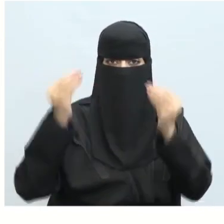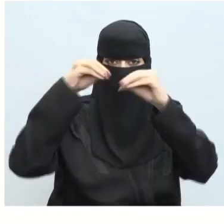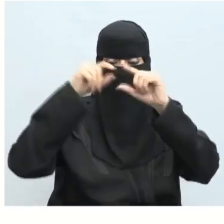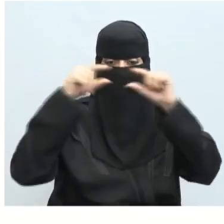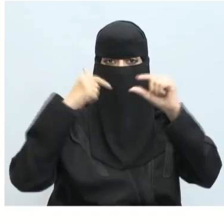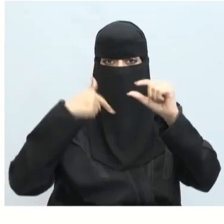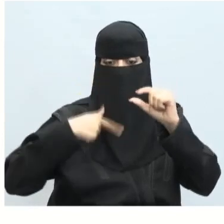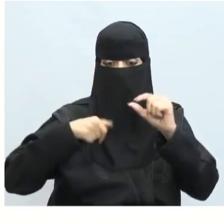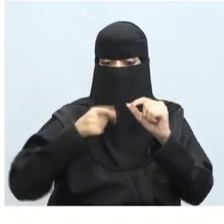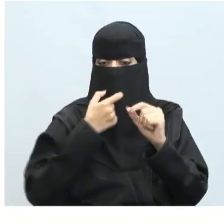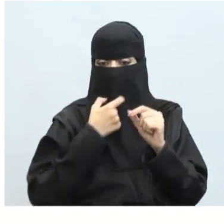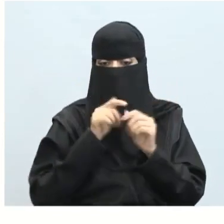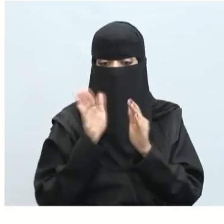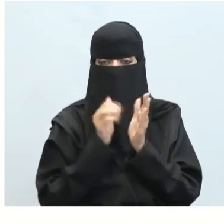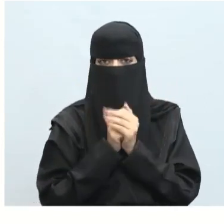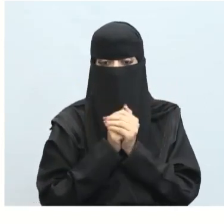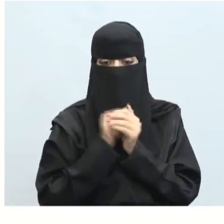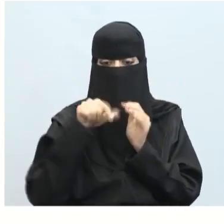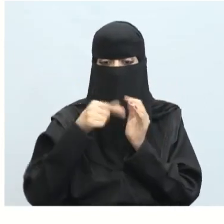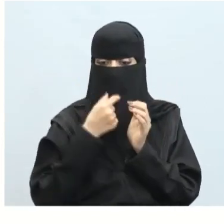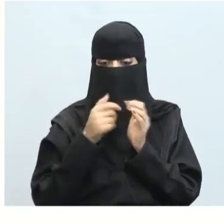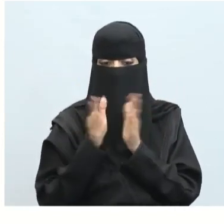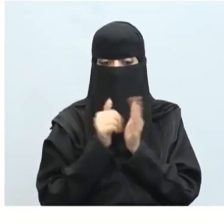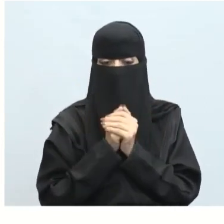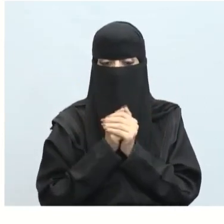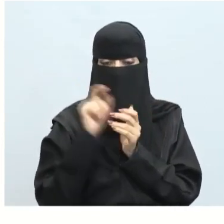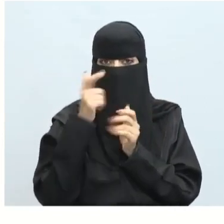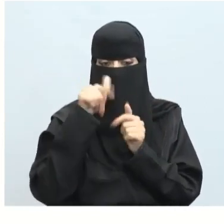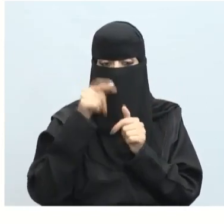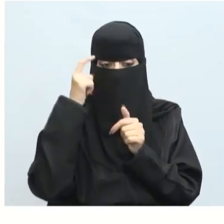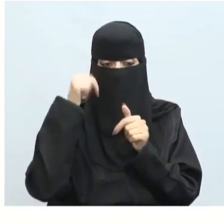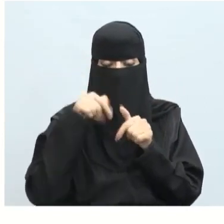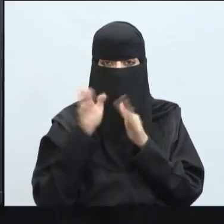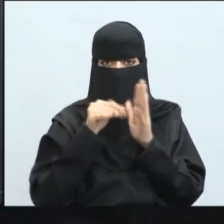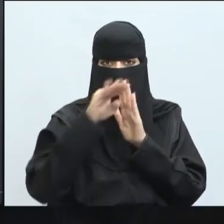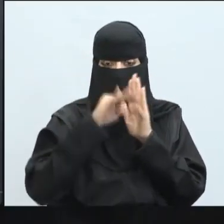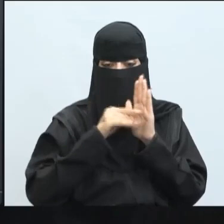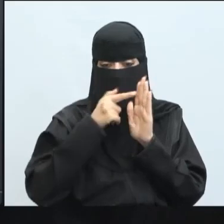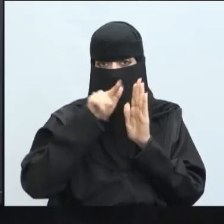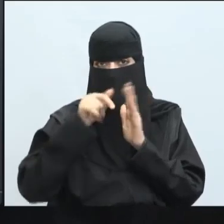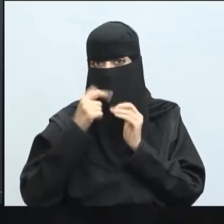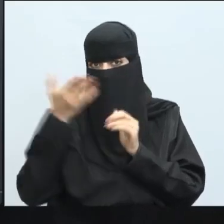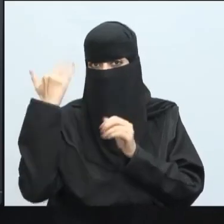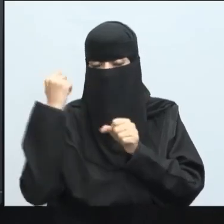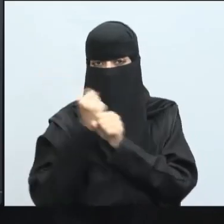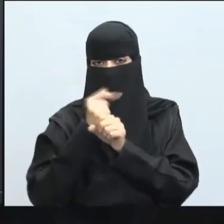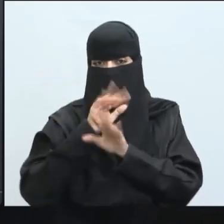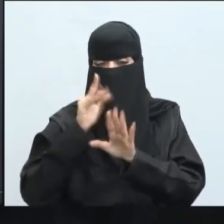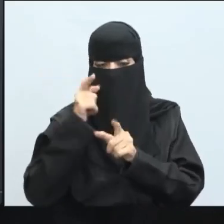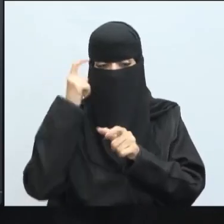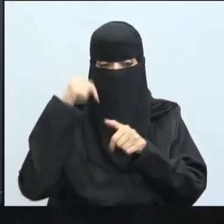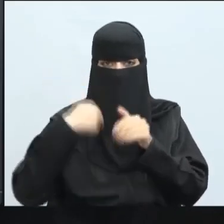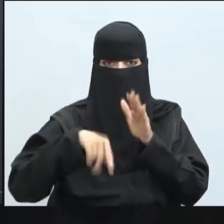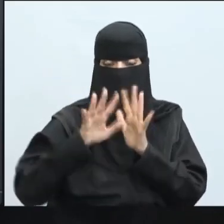تلاحظ قال لك إضافة لابل باسم الرياض مباشرة تعرف الآن انت الخطوات بناء على الجزء العمل الذي أخذنا سابقا